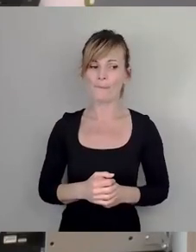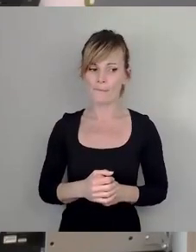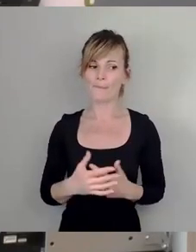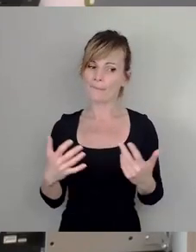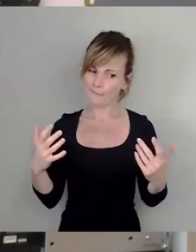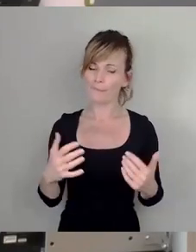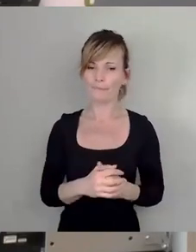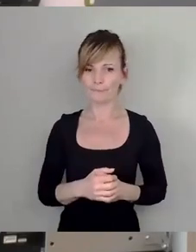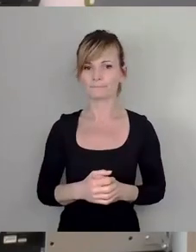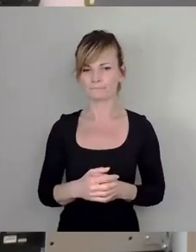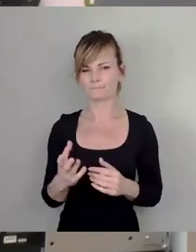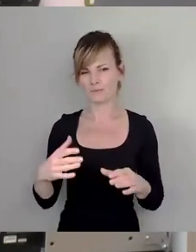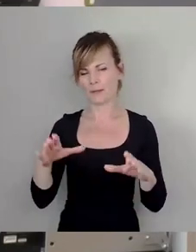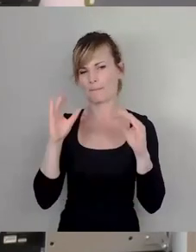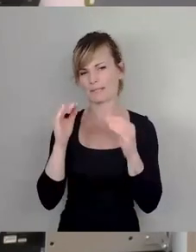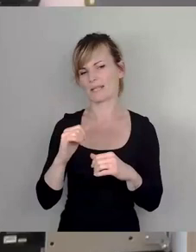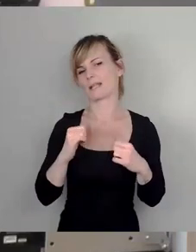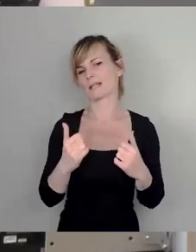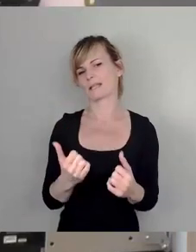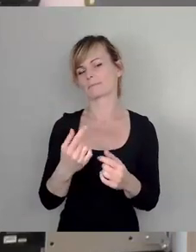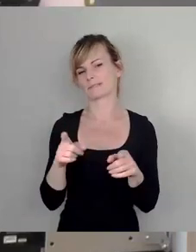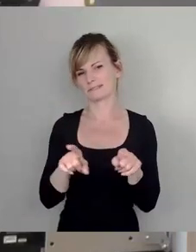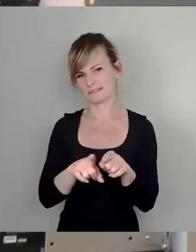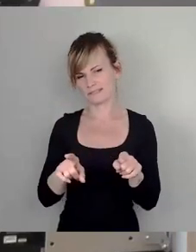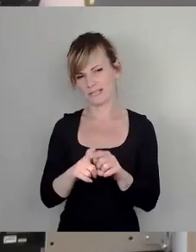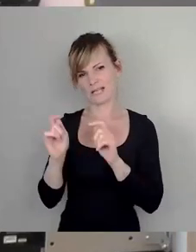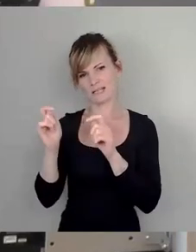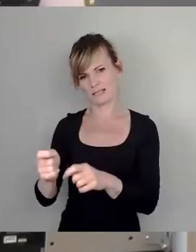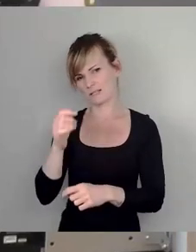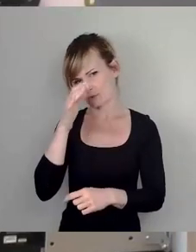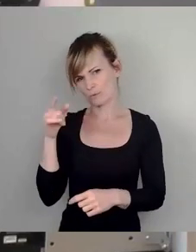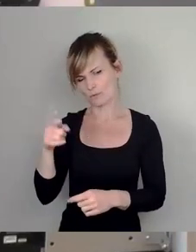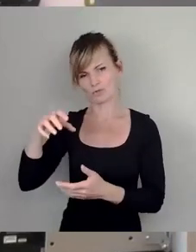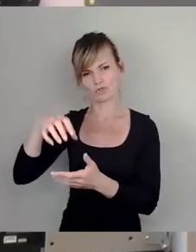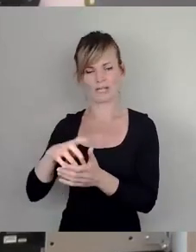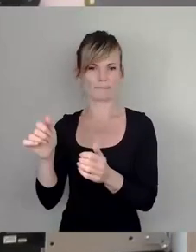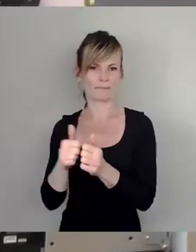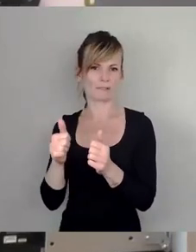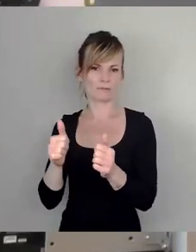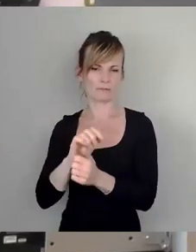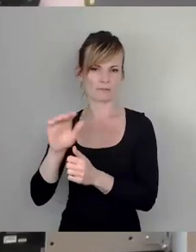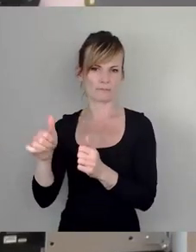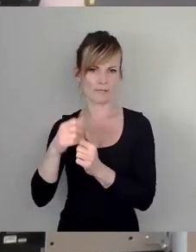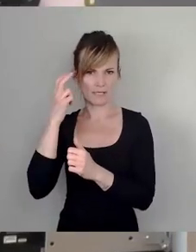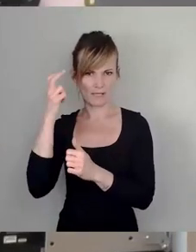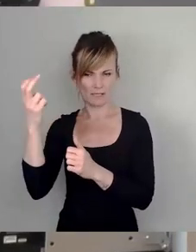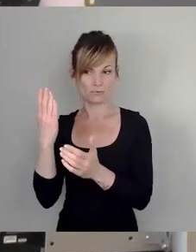haben miterlebt, wie ein ähnlicher Antrag der Grünen in den Stadtbezirksbeiräten besprochen wurde.